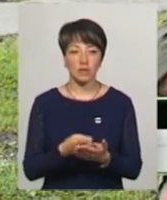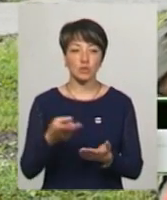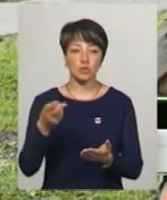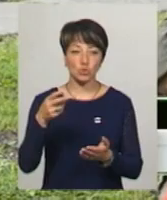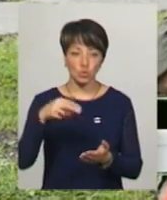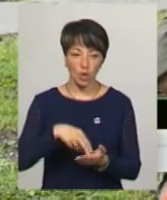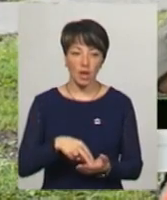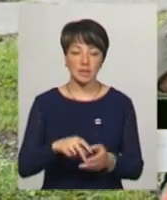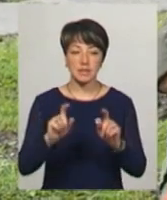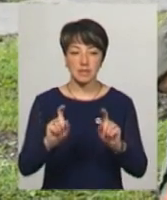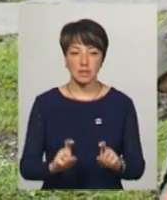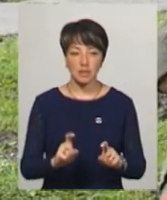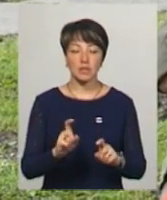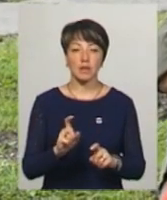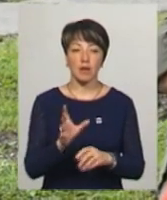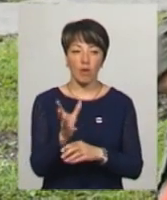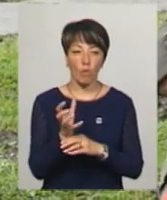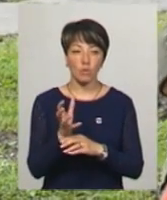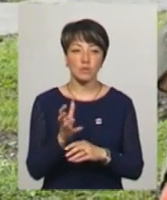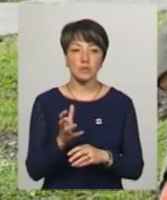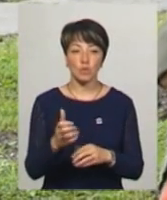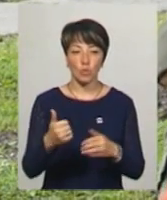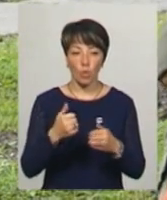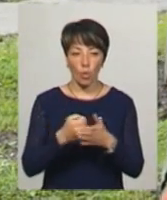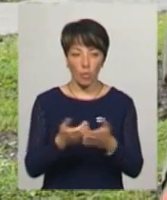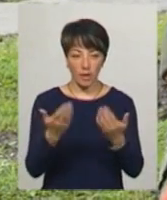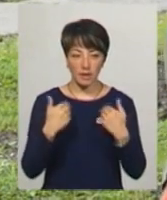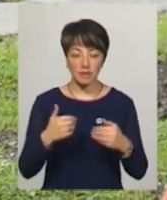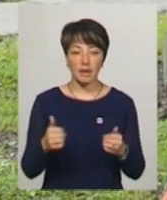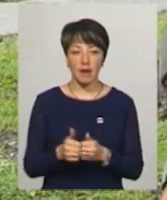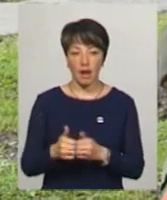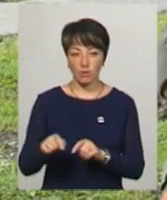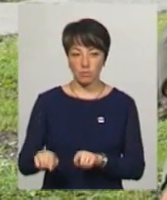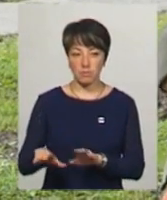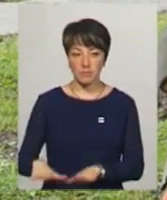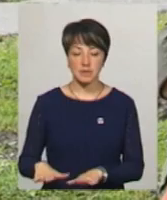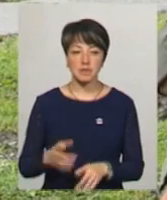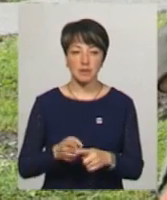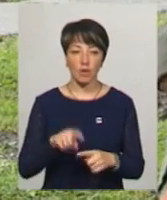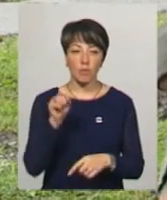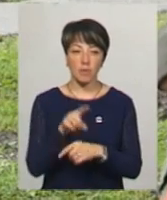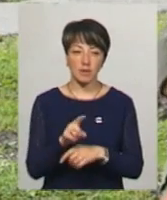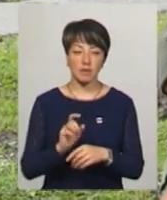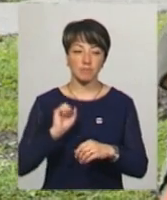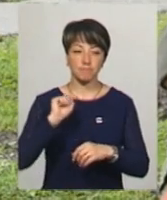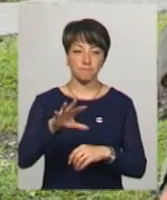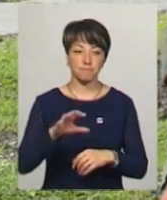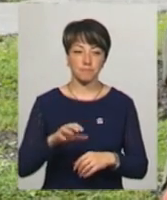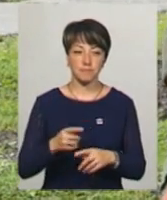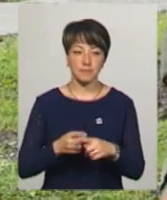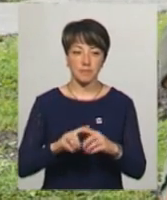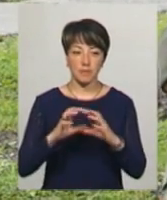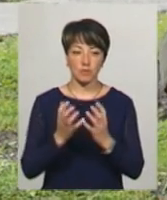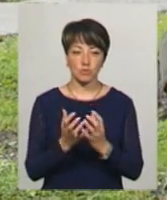сидіти, голос, до мене, рядом, місце. Так само і команда, це м'ячик, це апорт, так